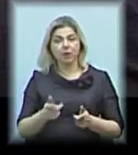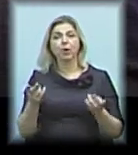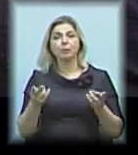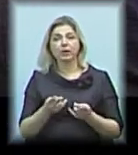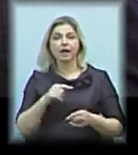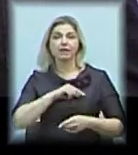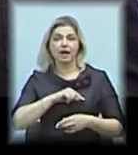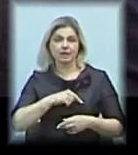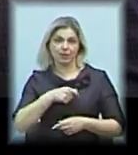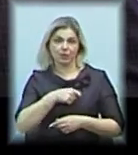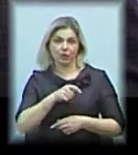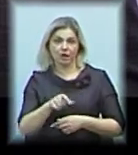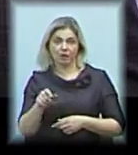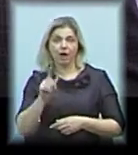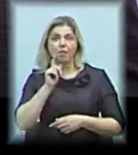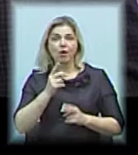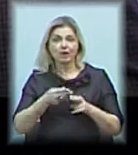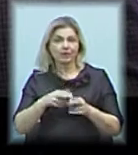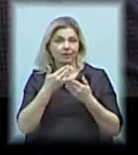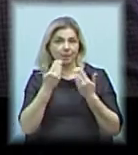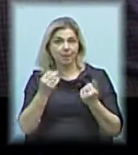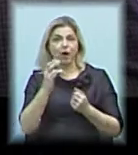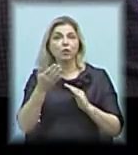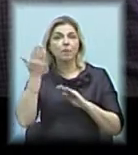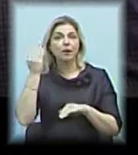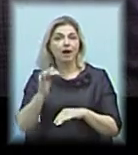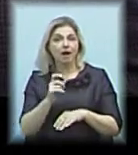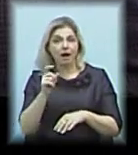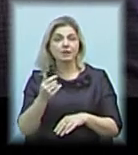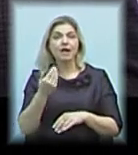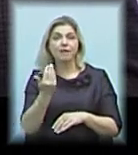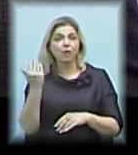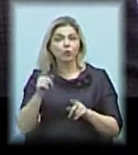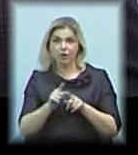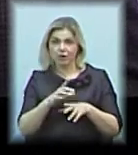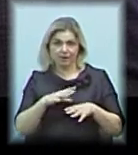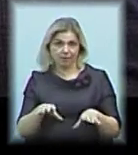настрій депутатів. Поки цього немає. Але минулого разу його теж не було.